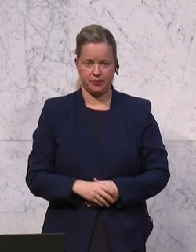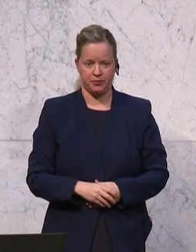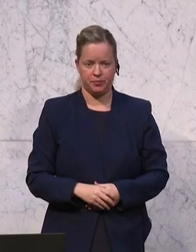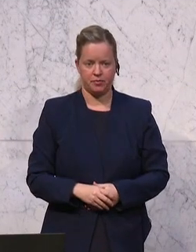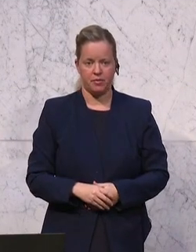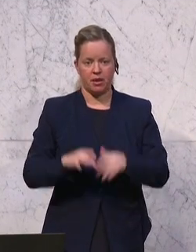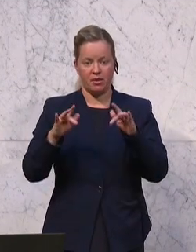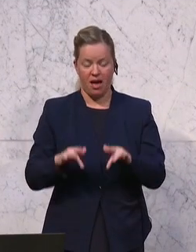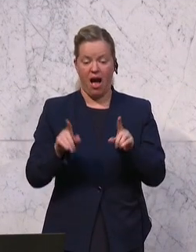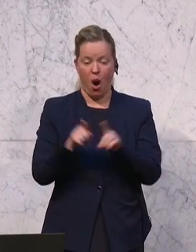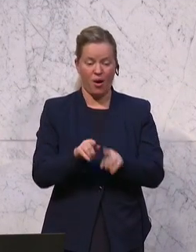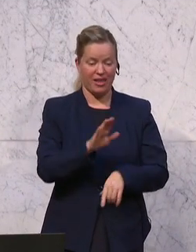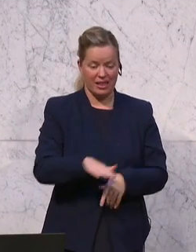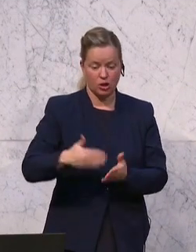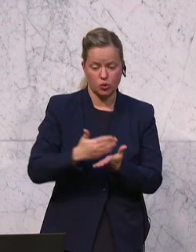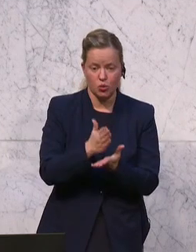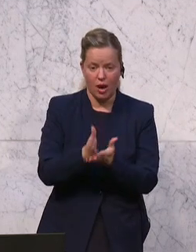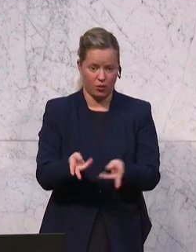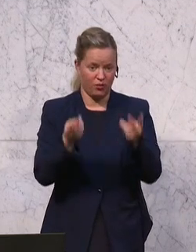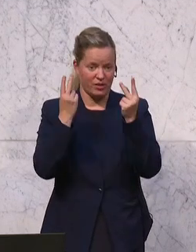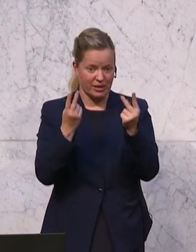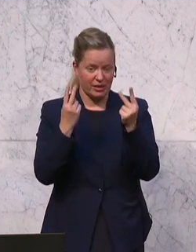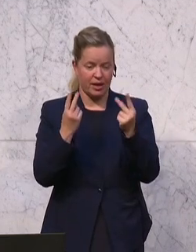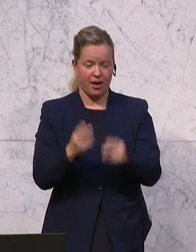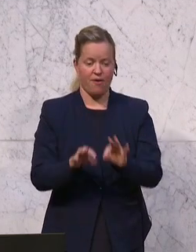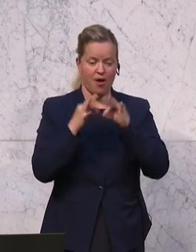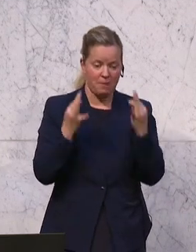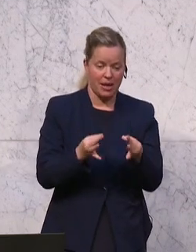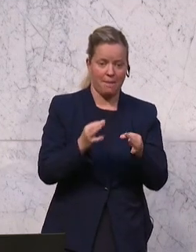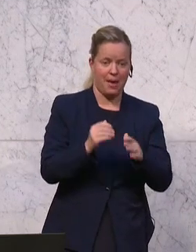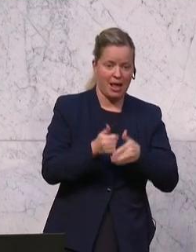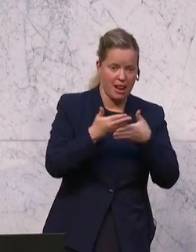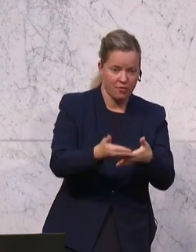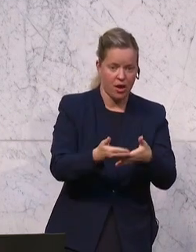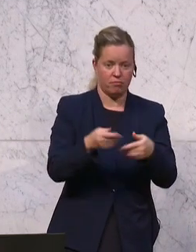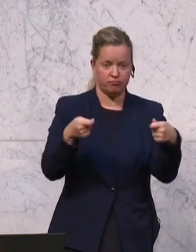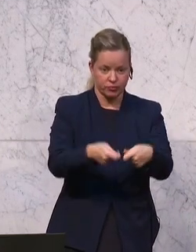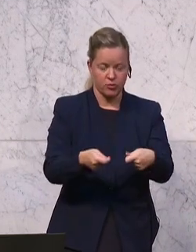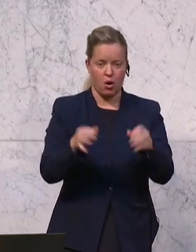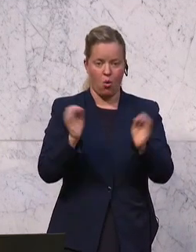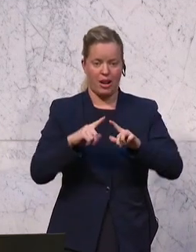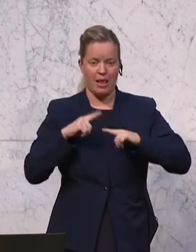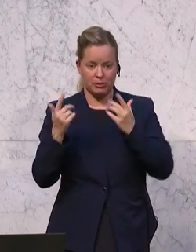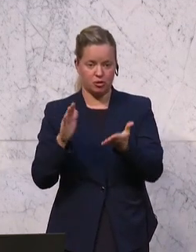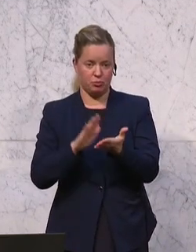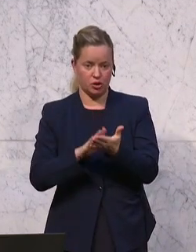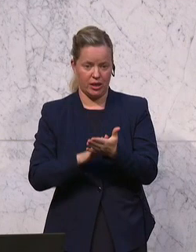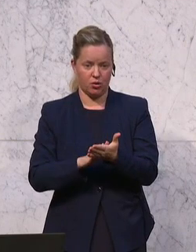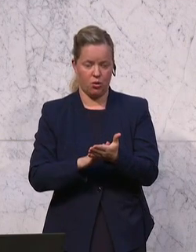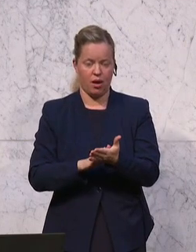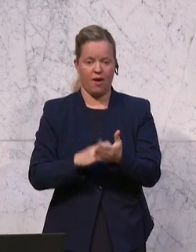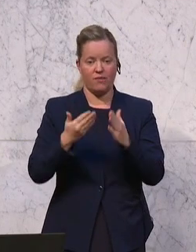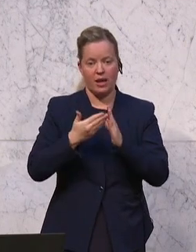der Kinder. Das ist wichtig bei den Familien, bei den Beihilfen und auch um eine Lebensbestätigung bei den